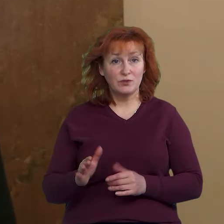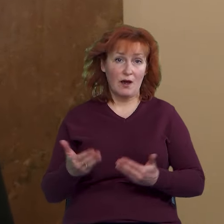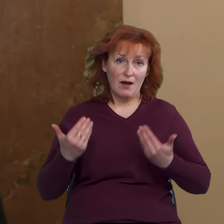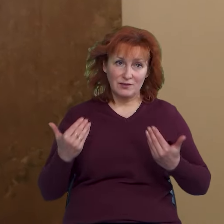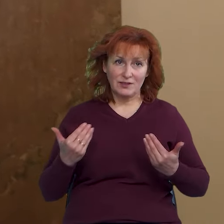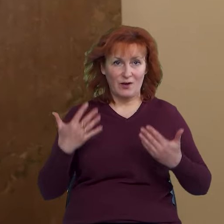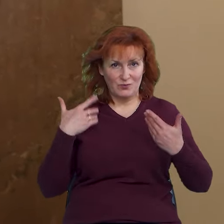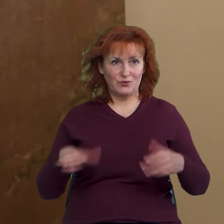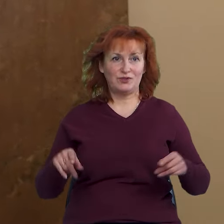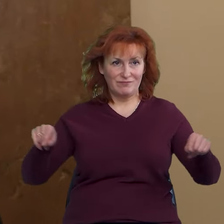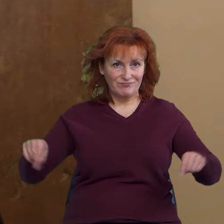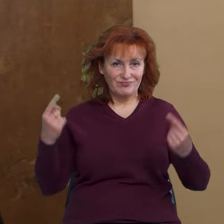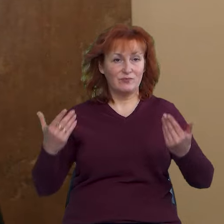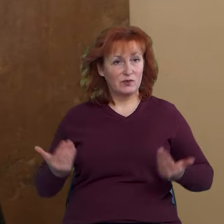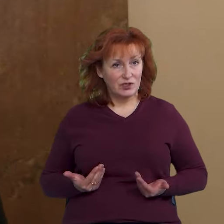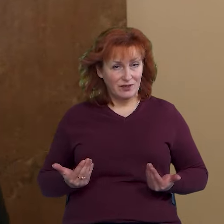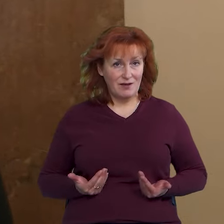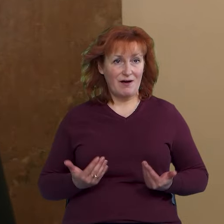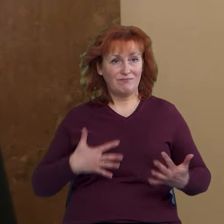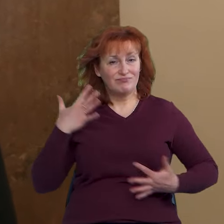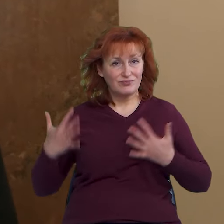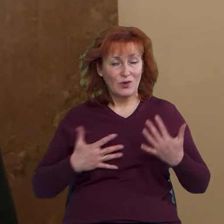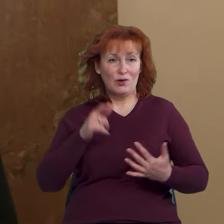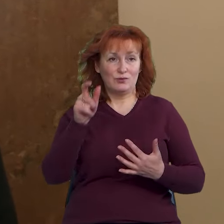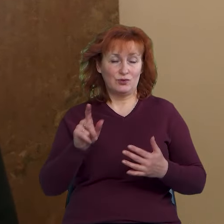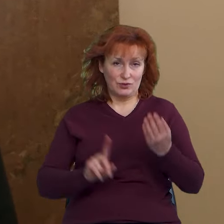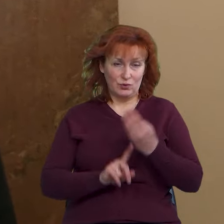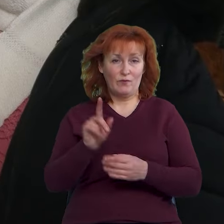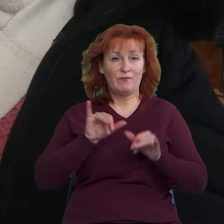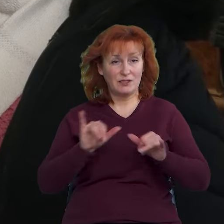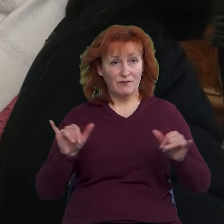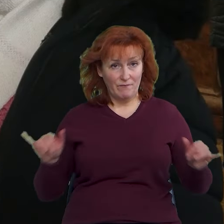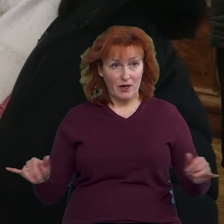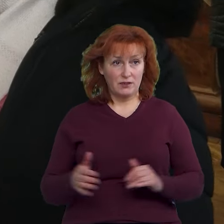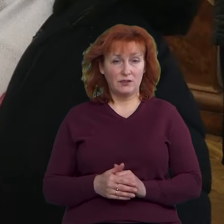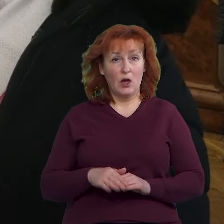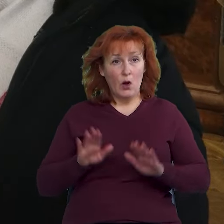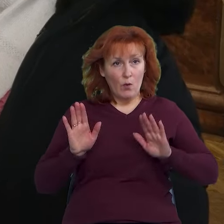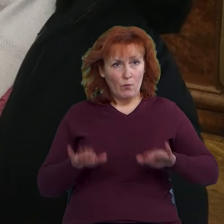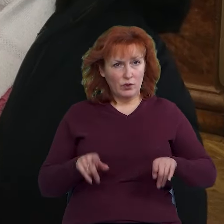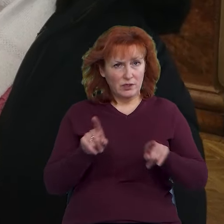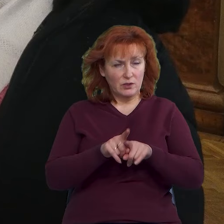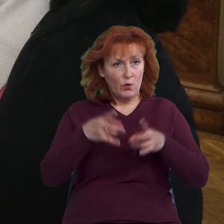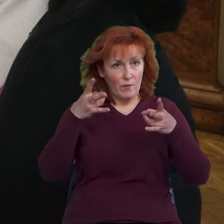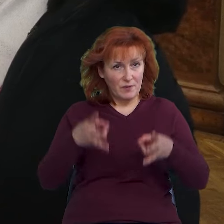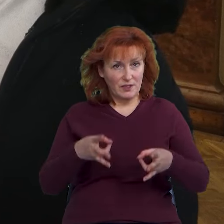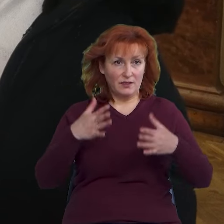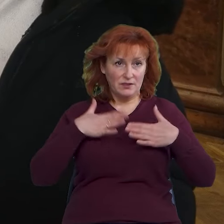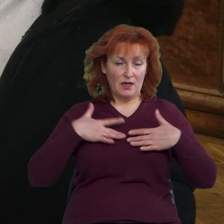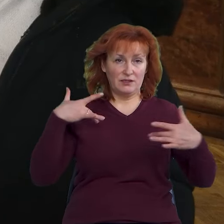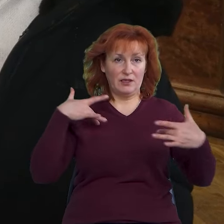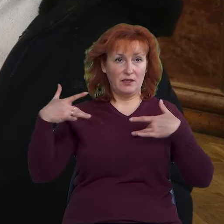А зараз життя, люди приходять, знов все буде розвиватись. Після такої біди наш театр